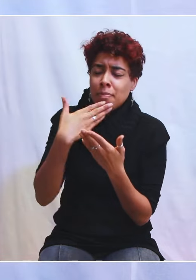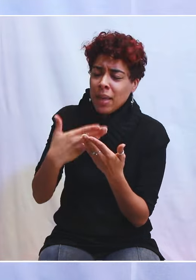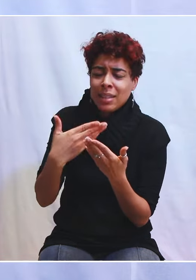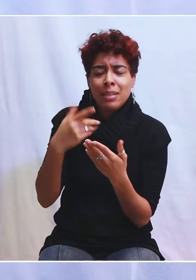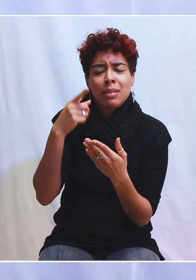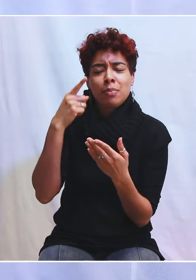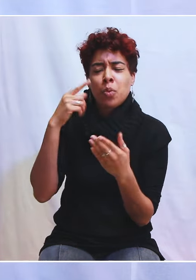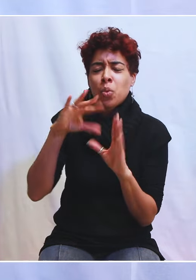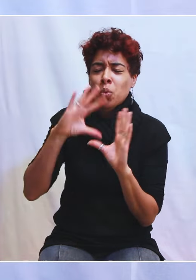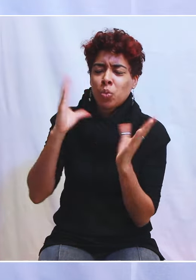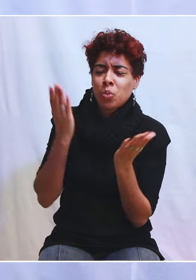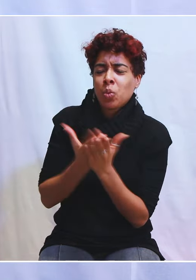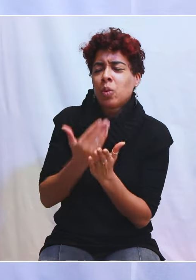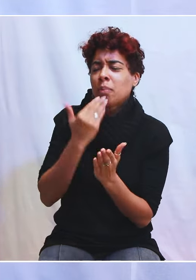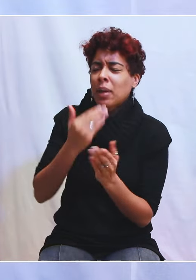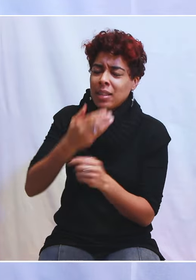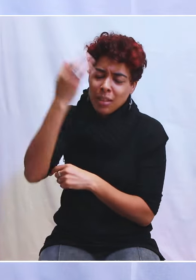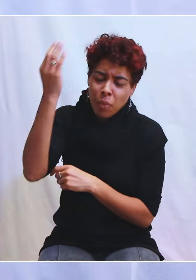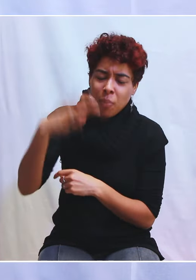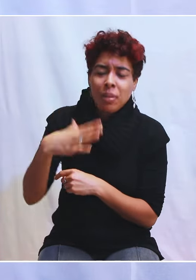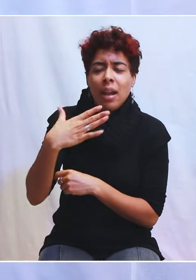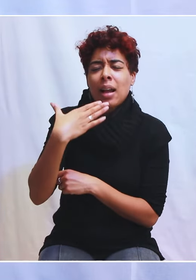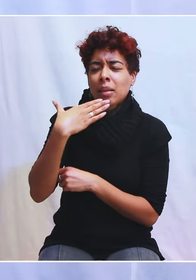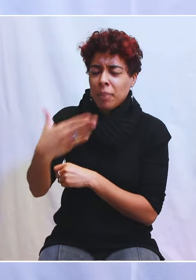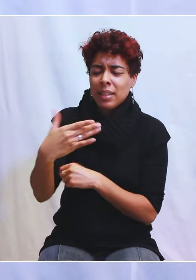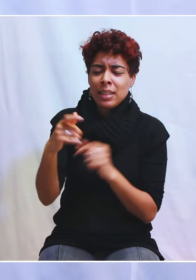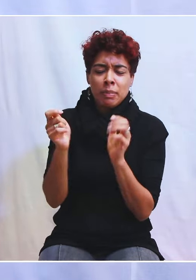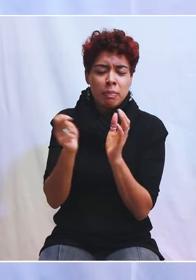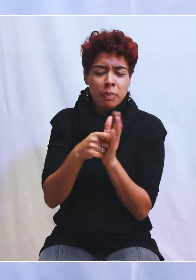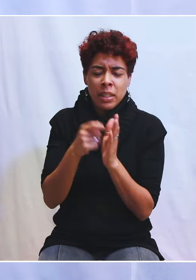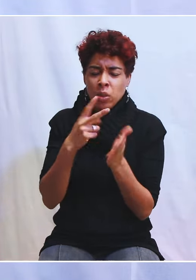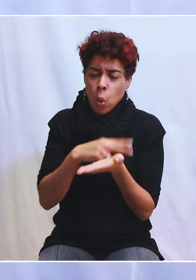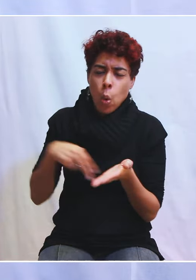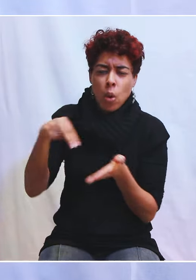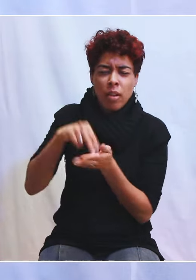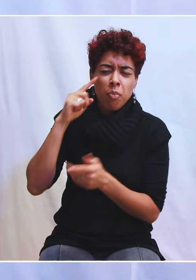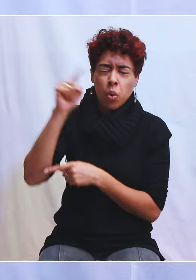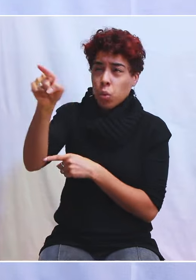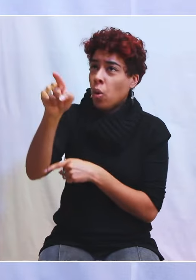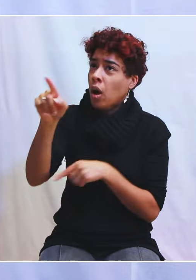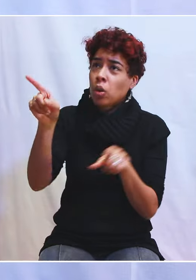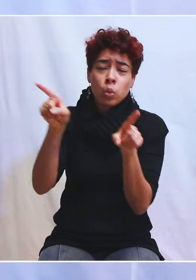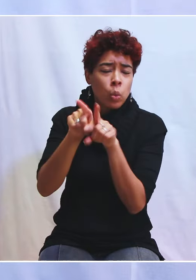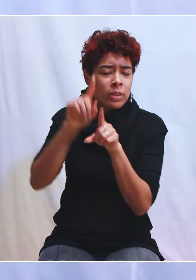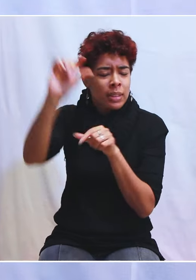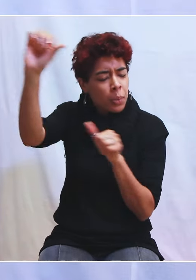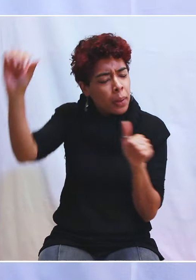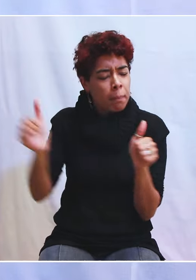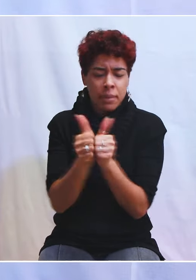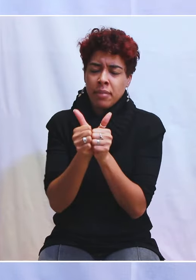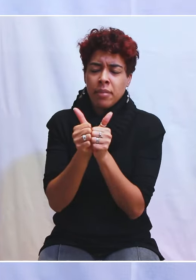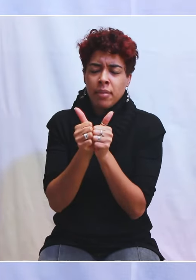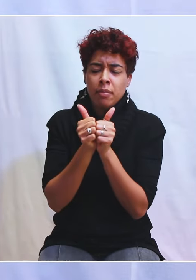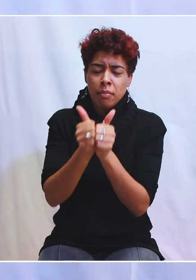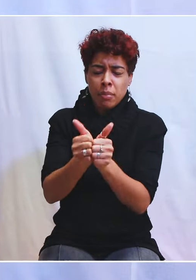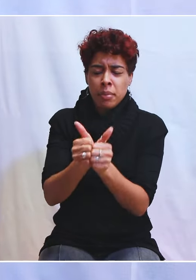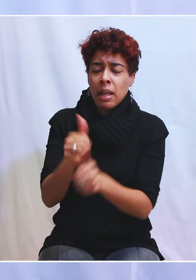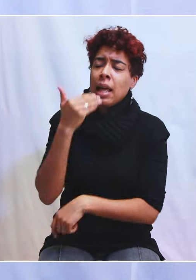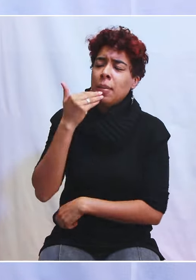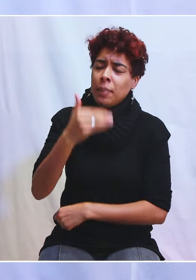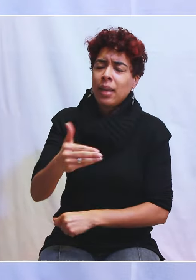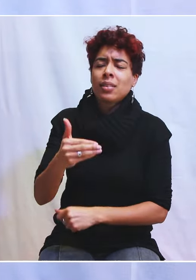miracles, merci pour tout ce qui arrive dans nos vies quand on se lève pour toi. Toi, tu te lèves dans notre situation. Merci.